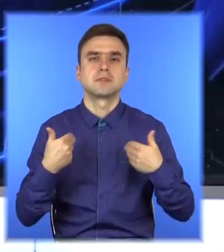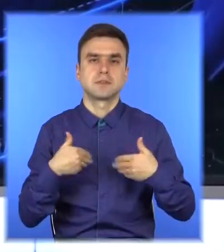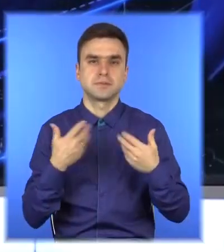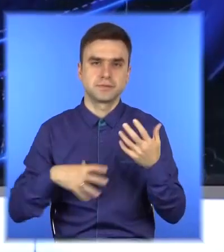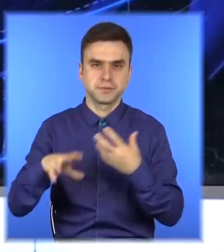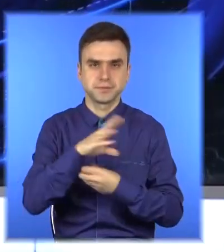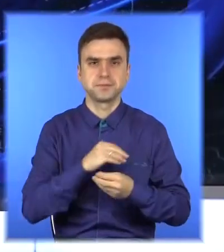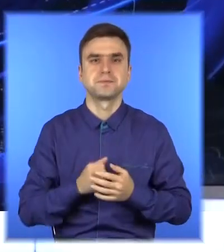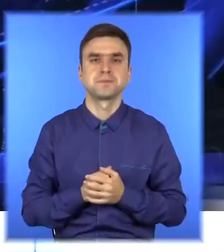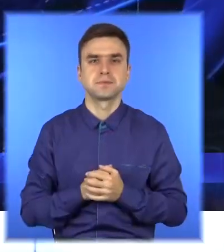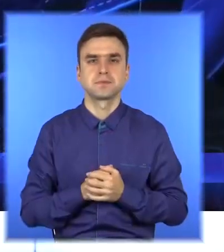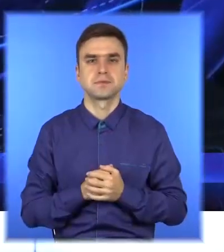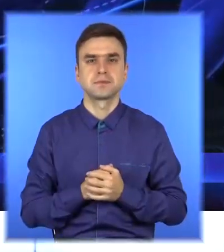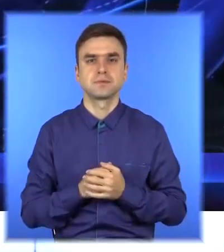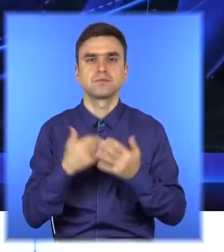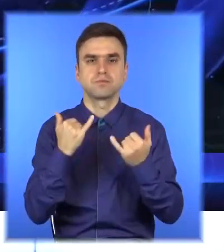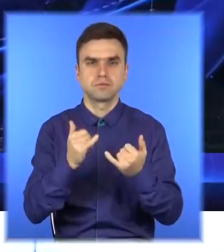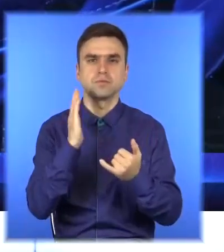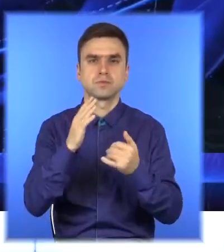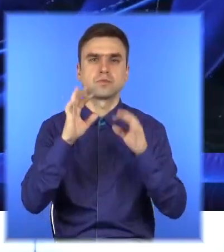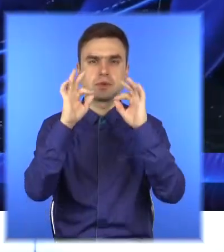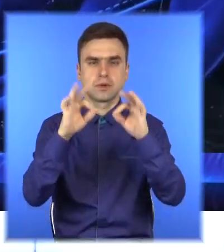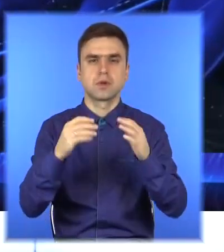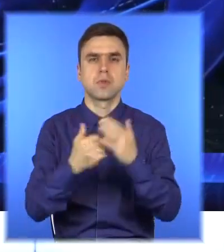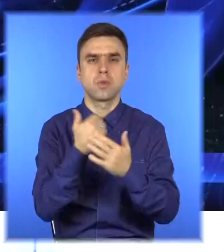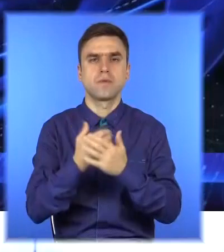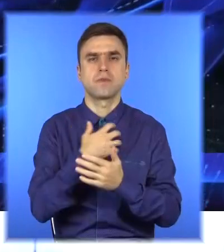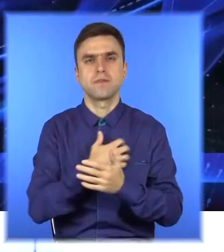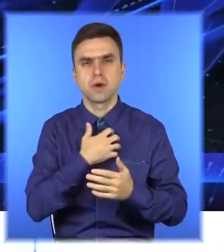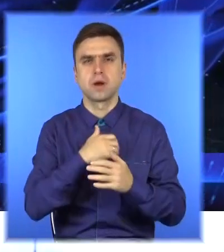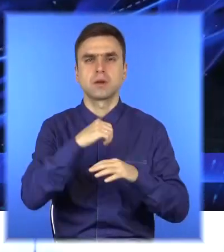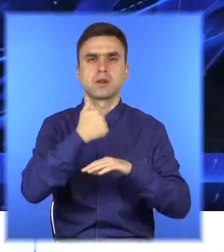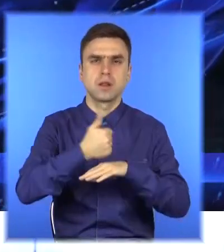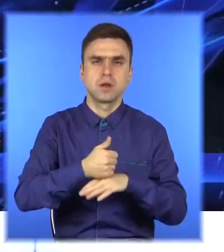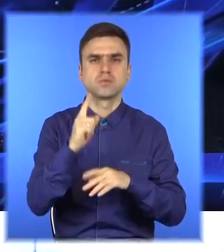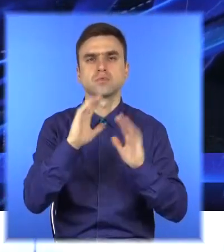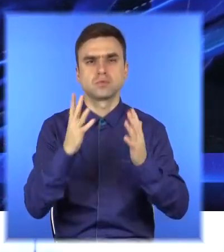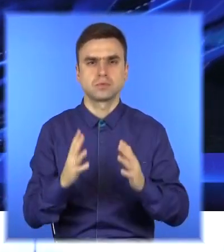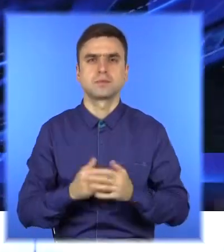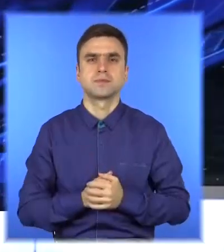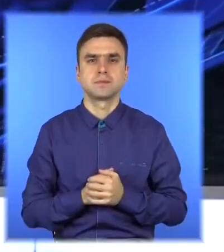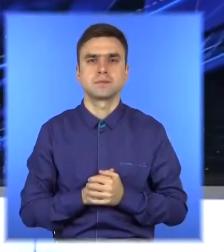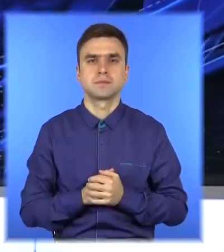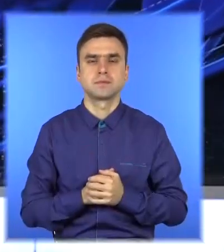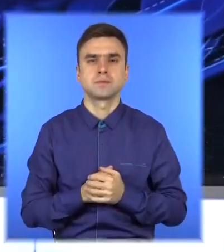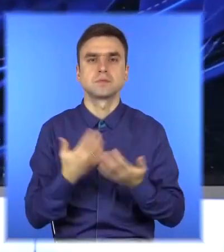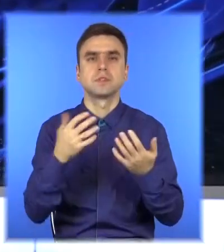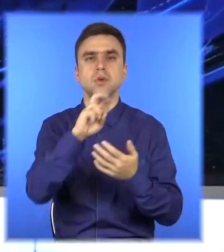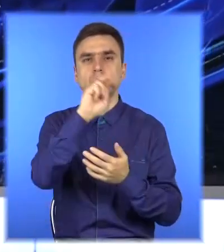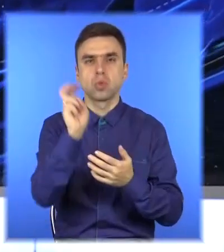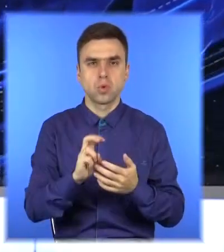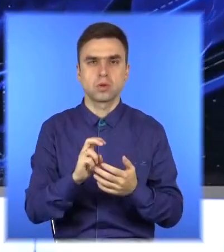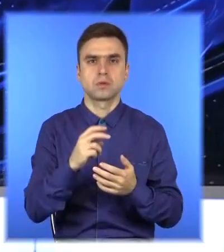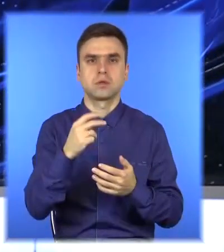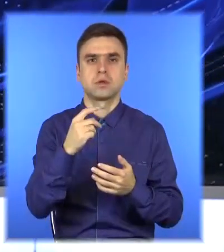Мої вітання усім, хто долучився до ефіру першого міського. Просто зараз розповімо про найголовніше. У студії працює Іван Дичак.